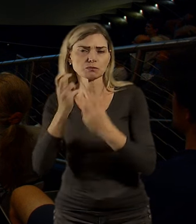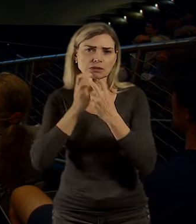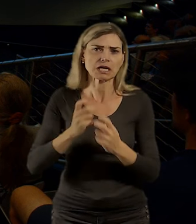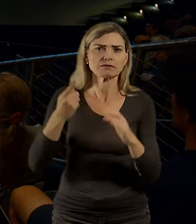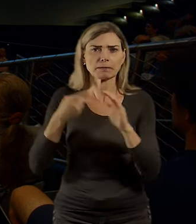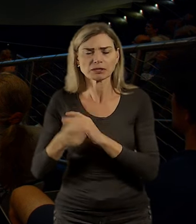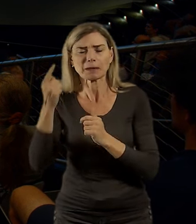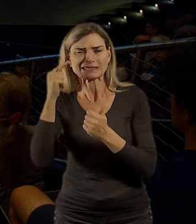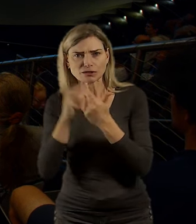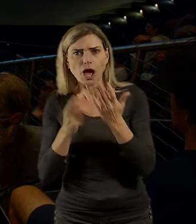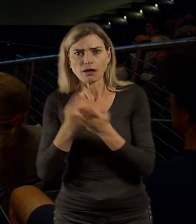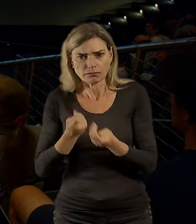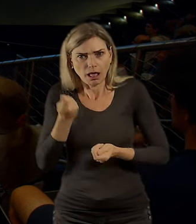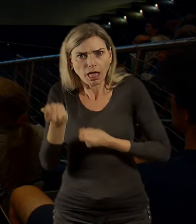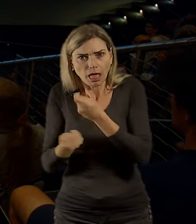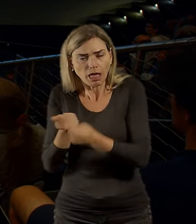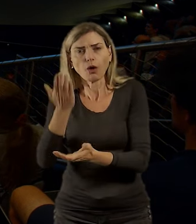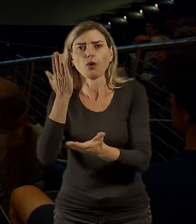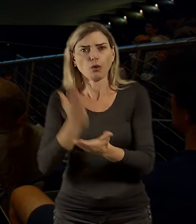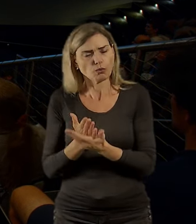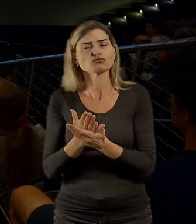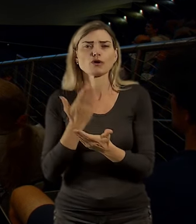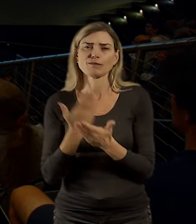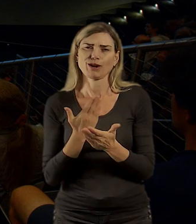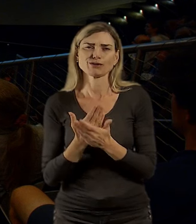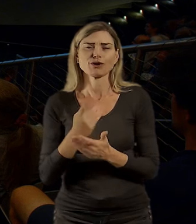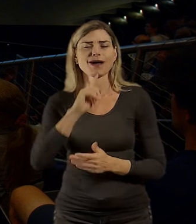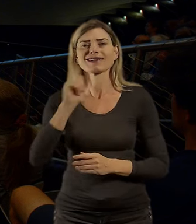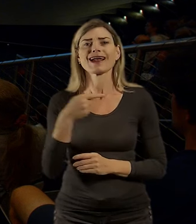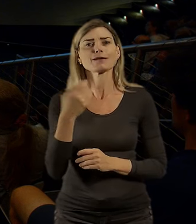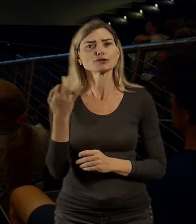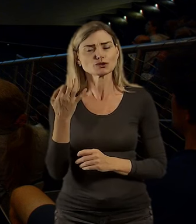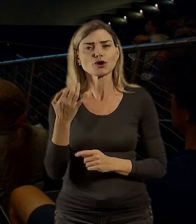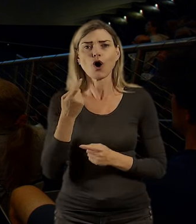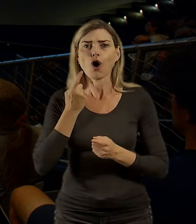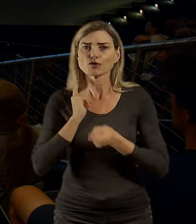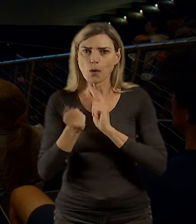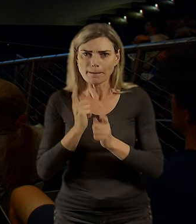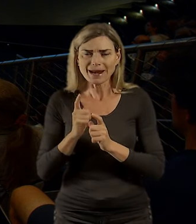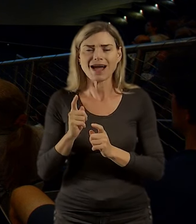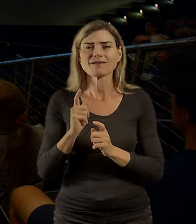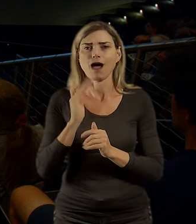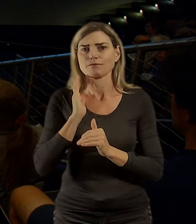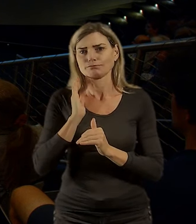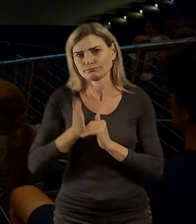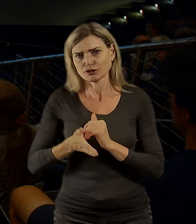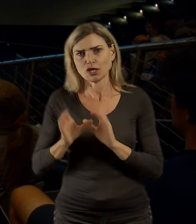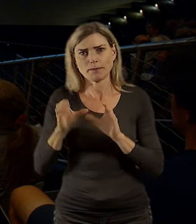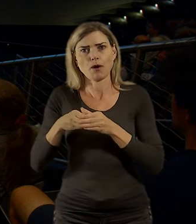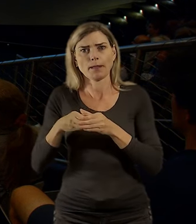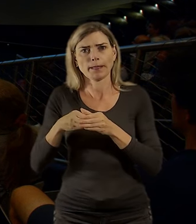uspokojení, takže pochopitelně nejlepší je, když se ta doprava odehrává právě co